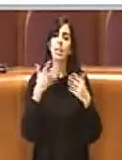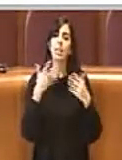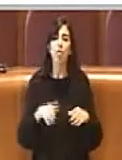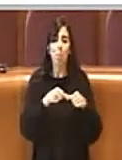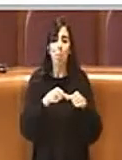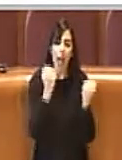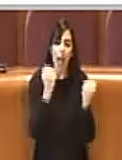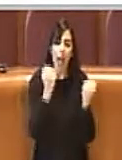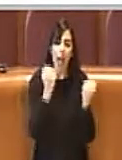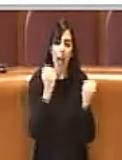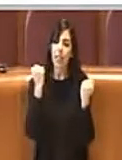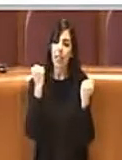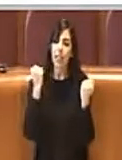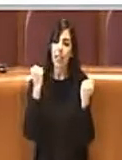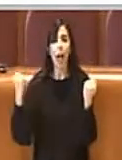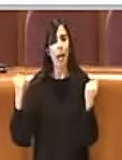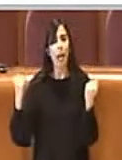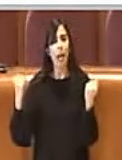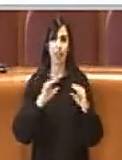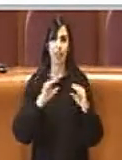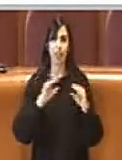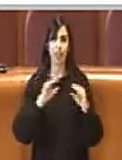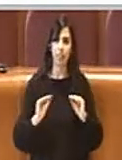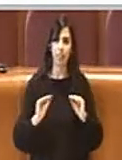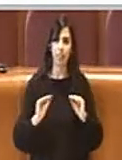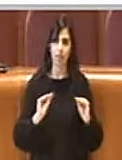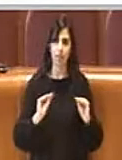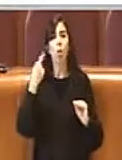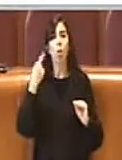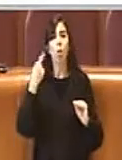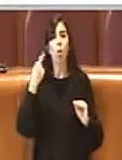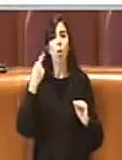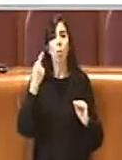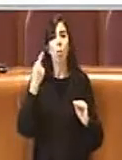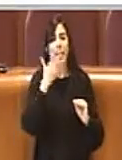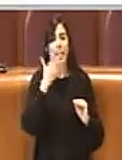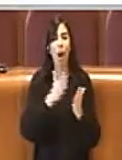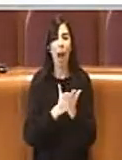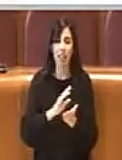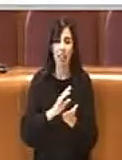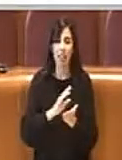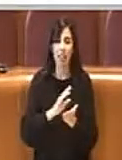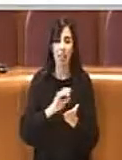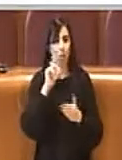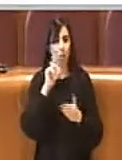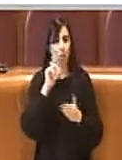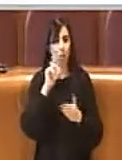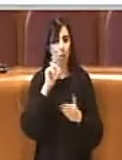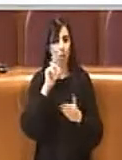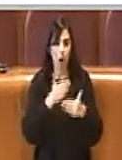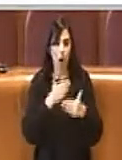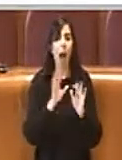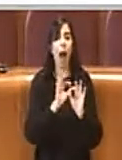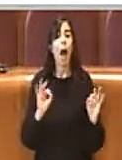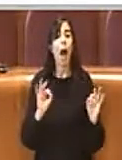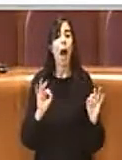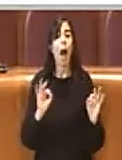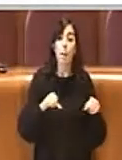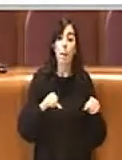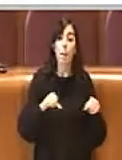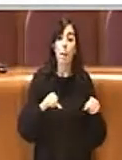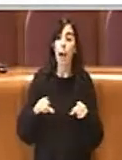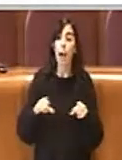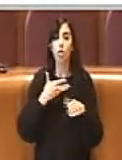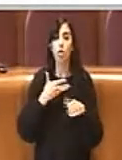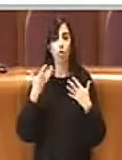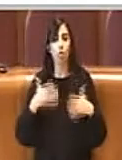nel corso degli anni magari si evolveranno miglioreranno alcuni ne sono già stati messi alcuni sono già oggetto di delibere